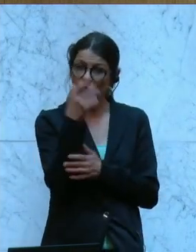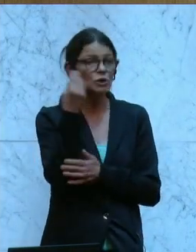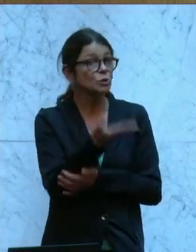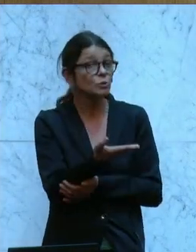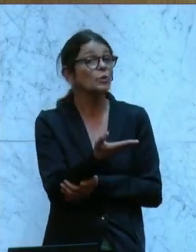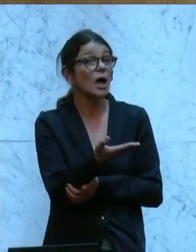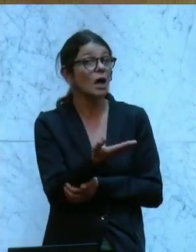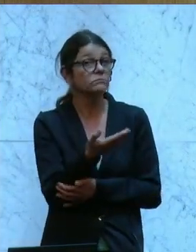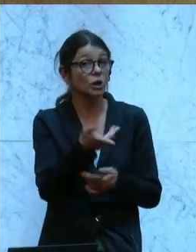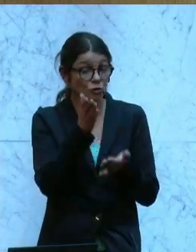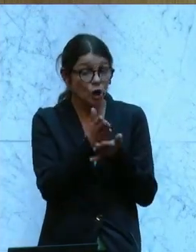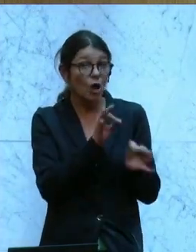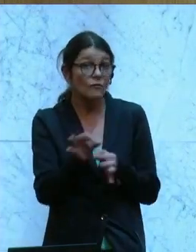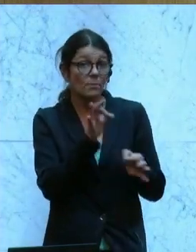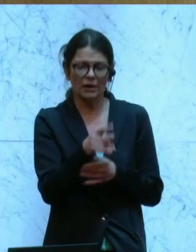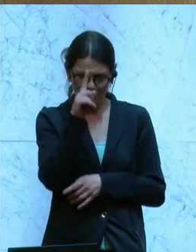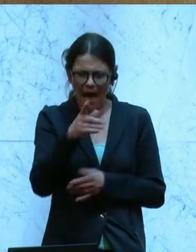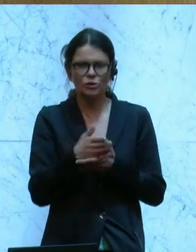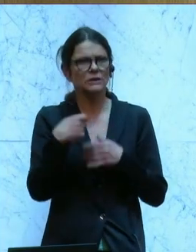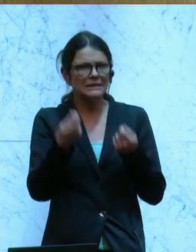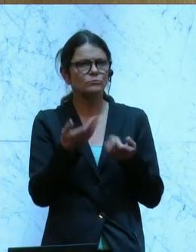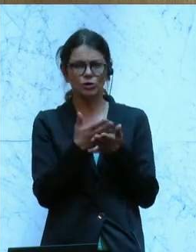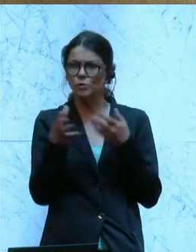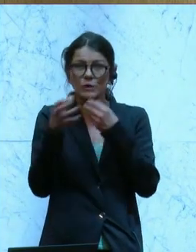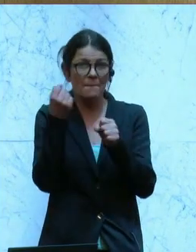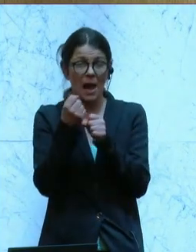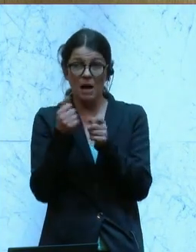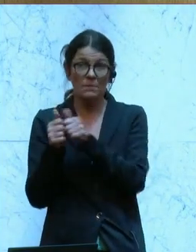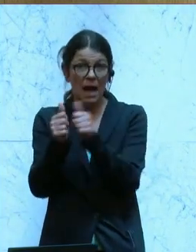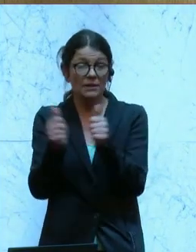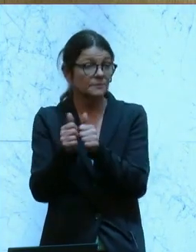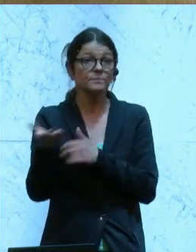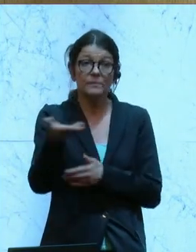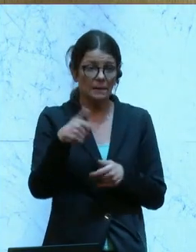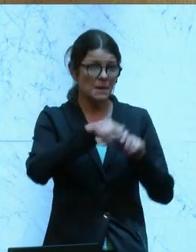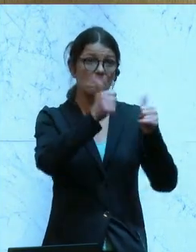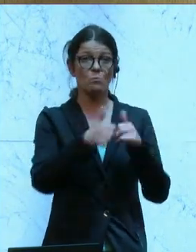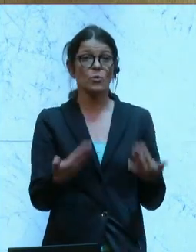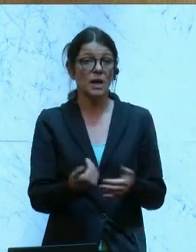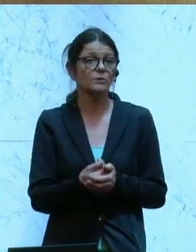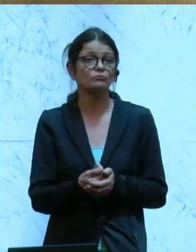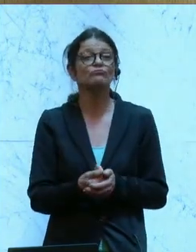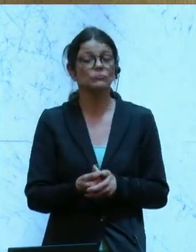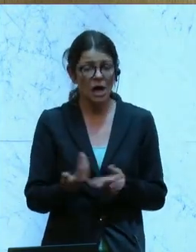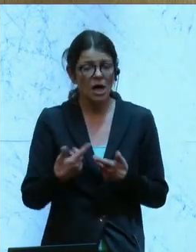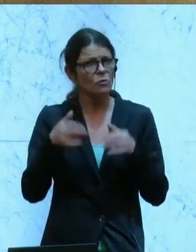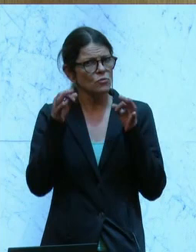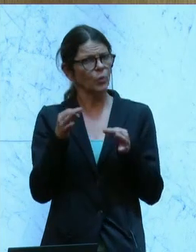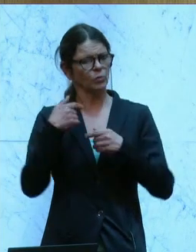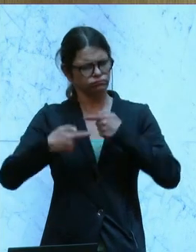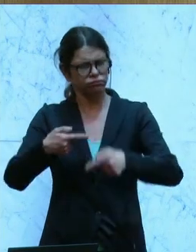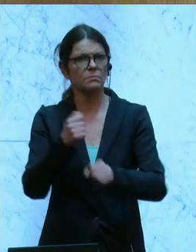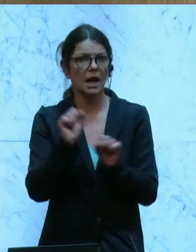darauf vorbereitet sind, dass Kooperationen gestaltet werden, um dieses Modell auch gut zu forcieren.